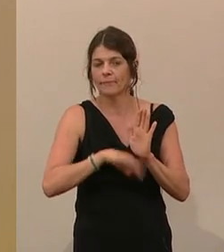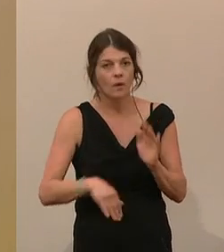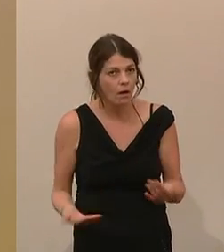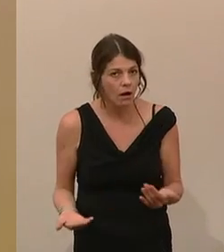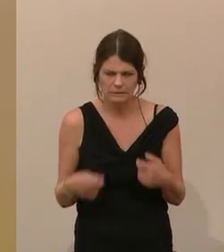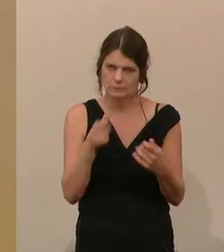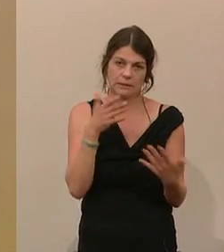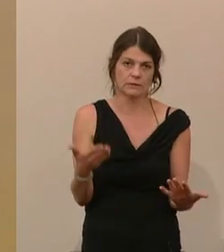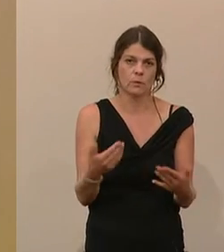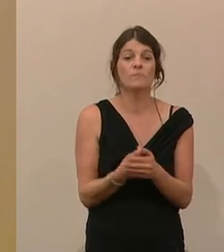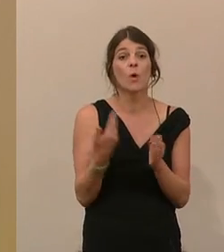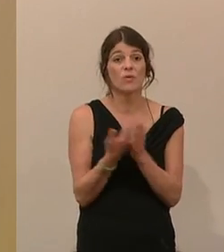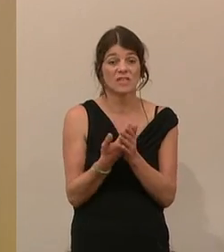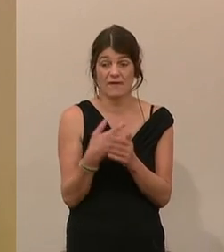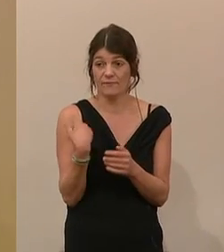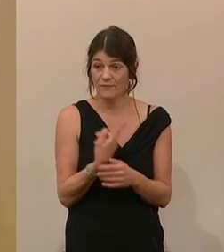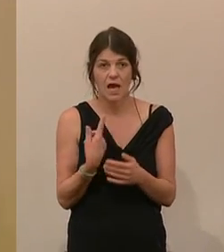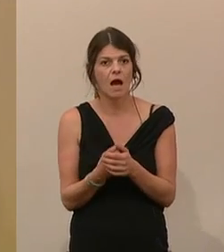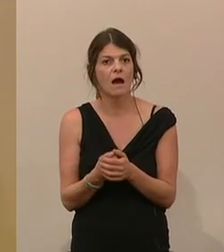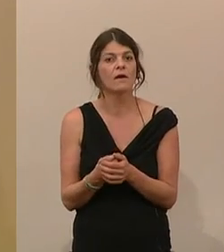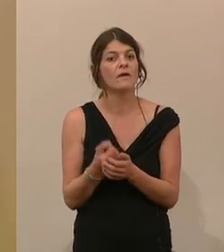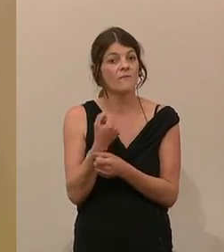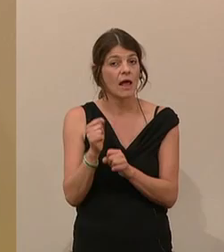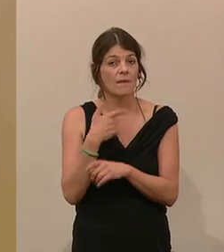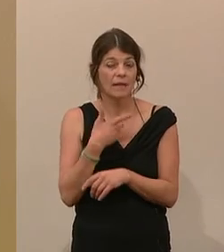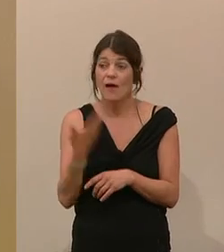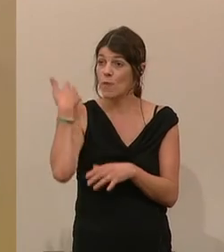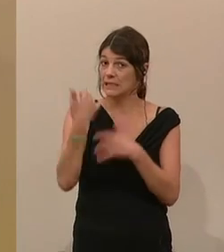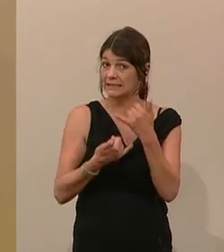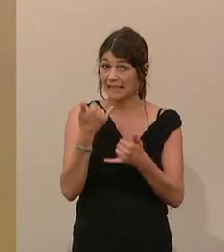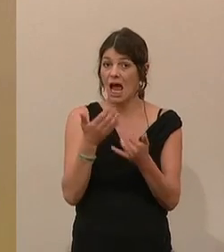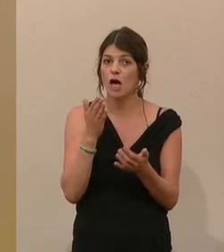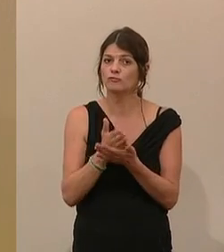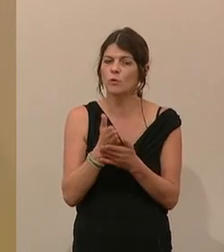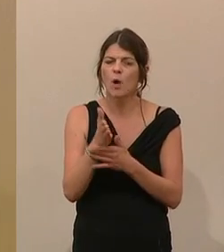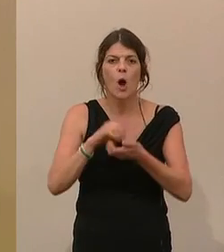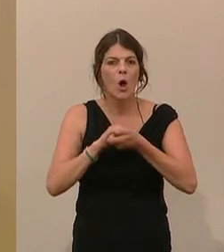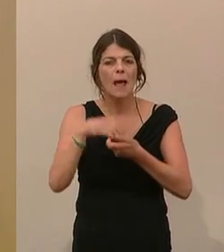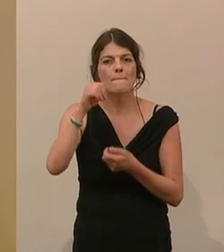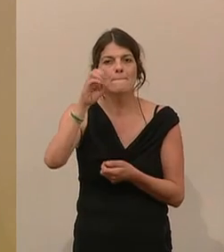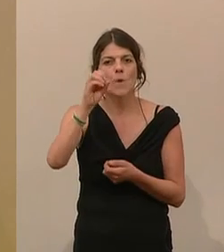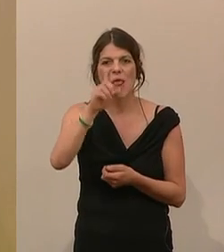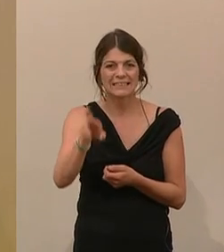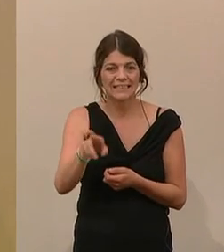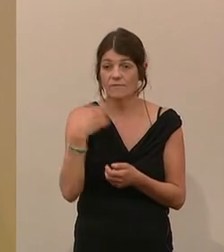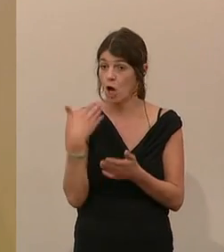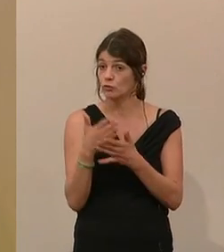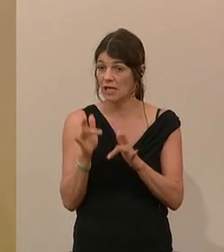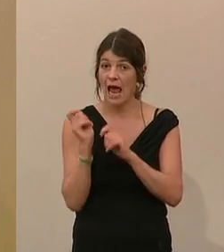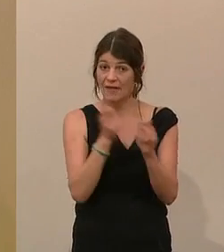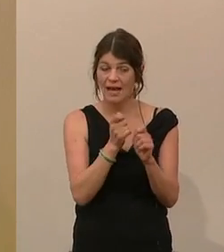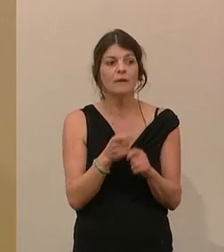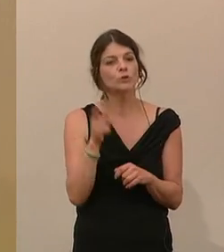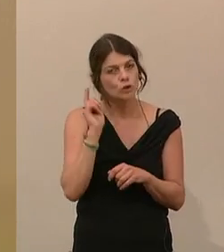Deswegen haben wir freiheitlich, auch voriges Jahr, durch Kollegen Mölzer einen Antrag auf